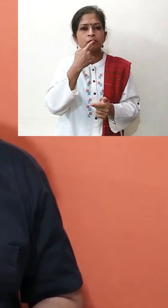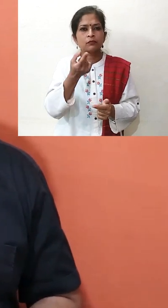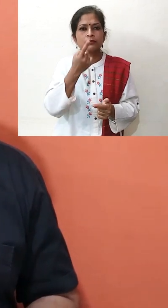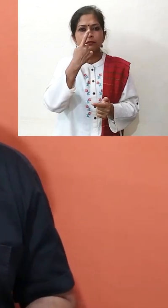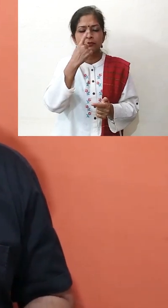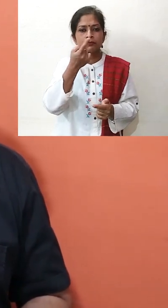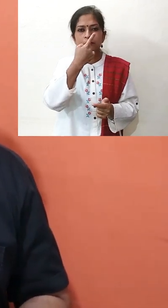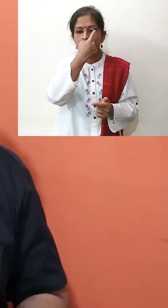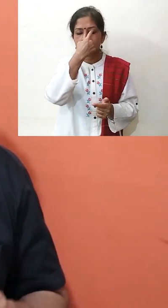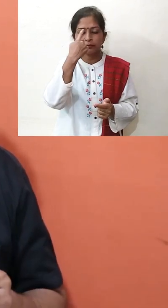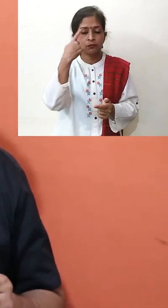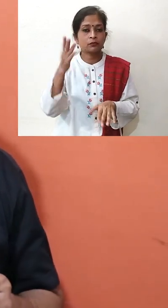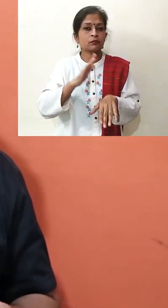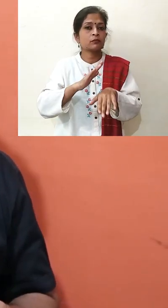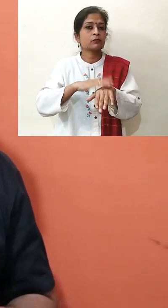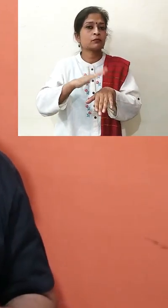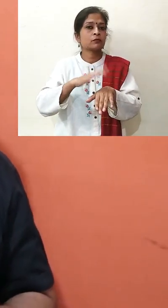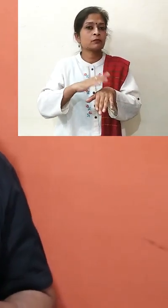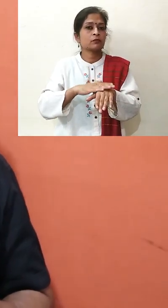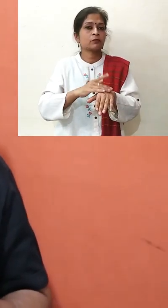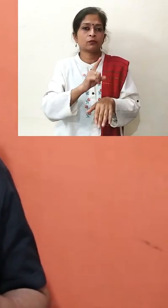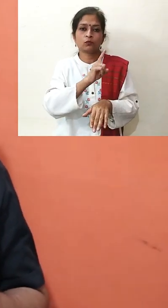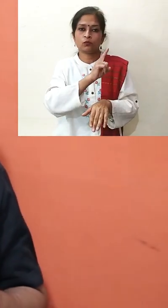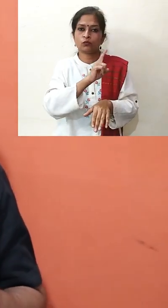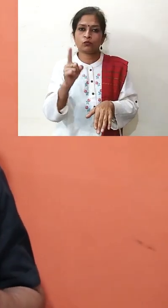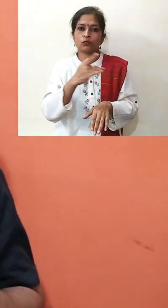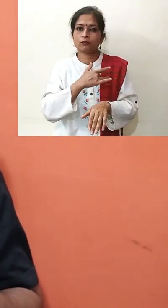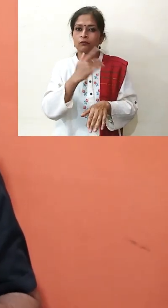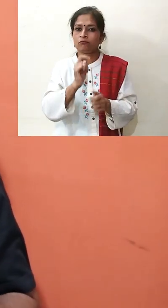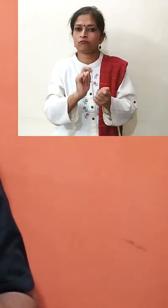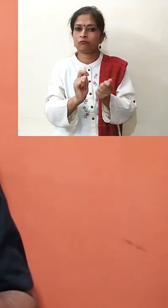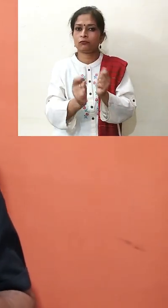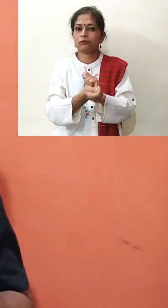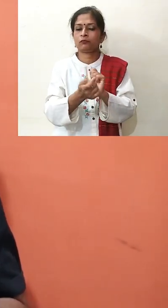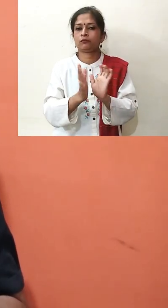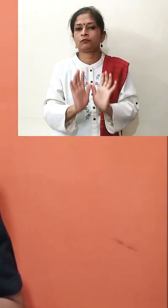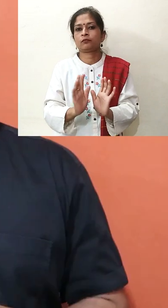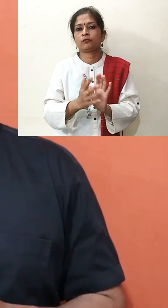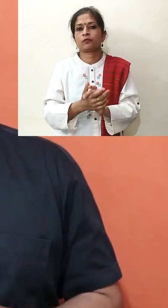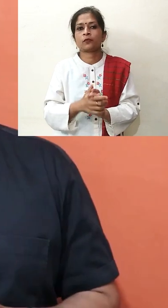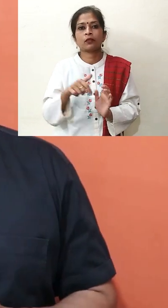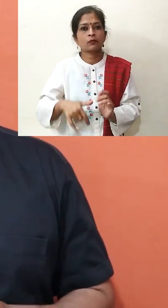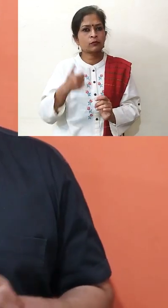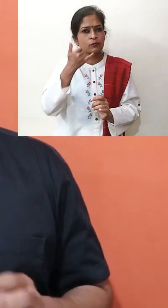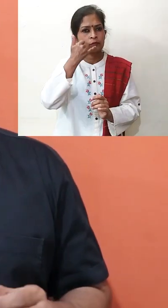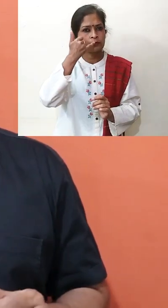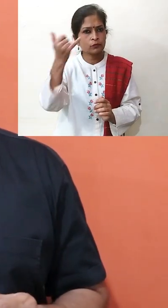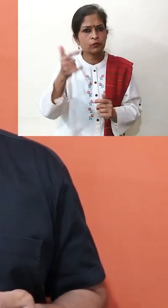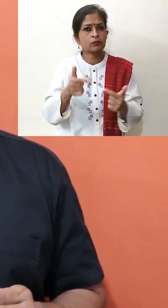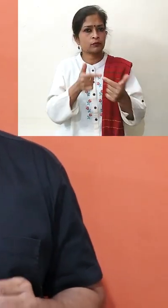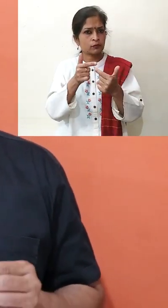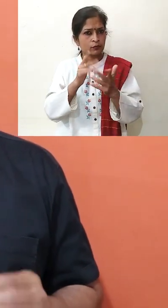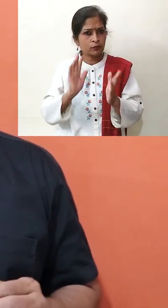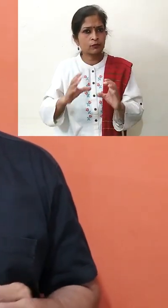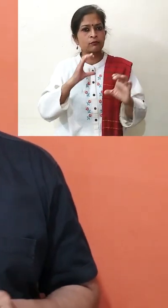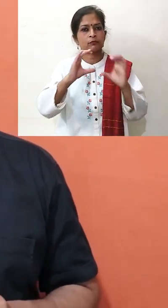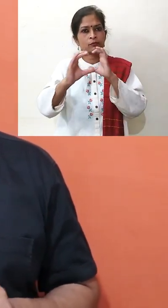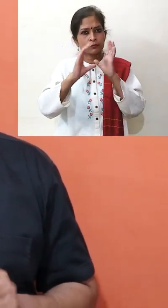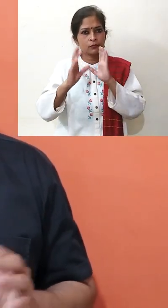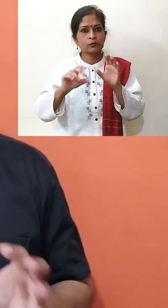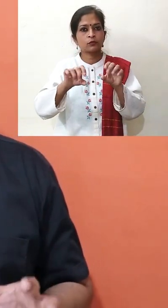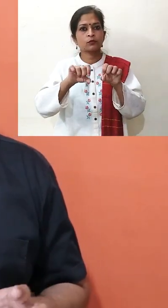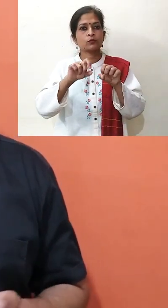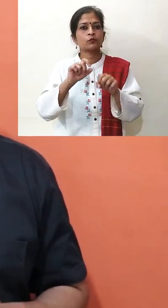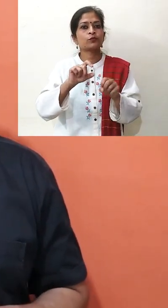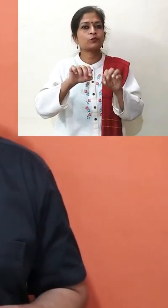अपने मुझ, नाख, आखें इनको बार-बार छूने की आदत से बचें. फोन करें, वीडियो कॉल करें, चैटिंग करें,